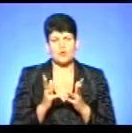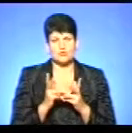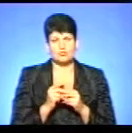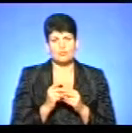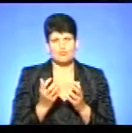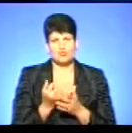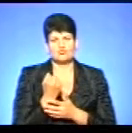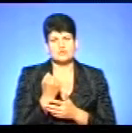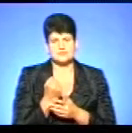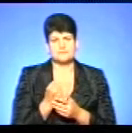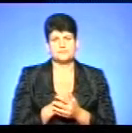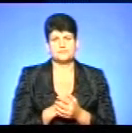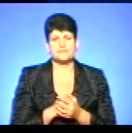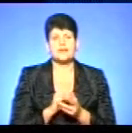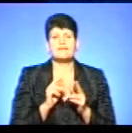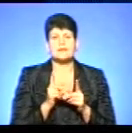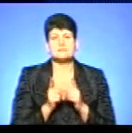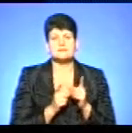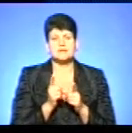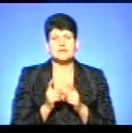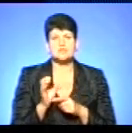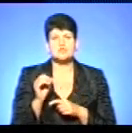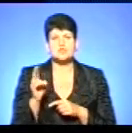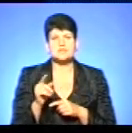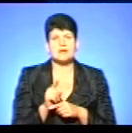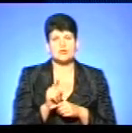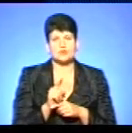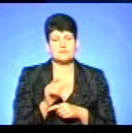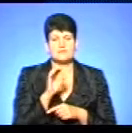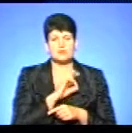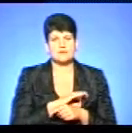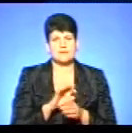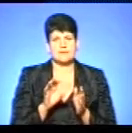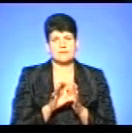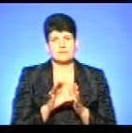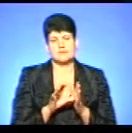получатися. Як змінилися соціальні норми споживання енергії?